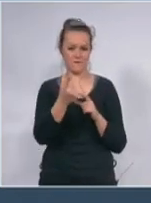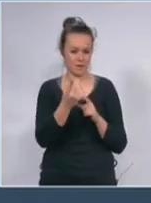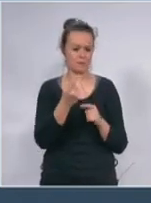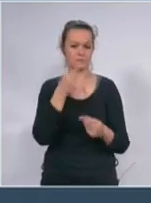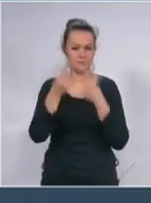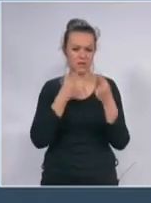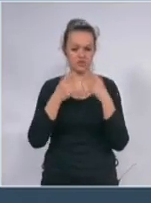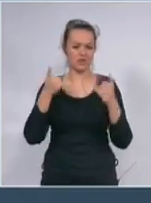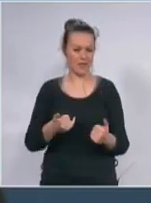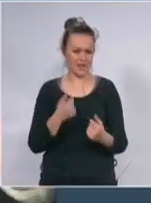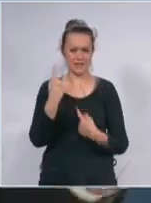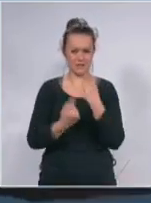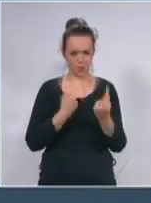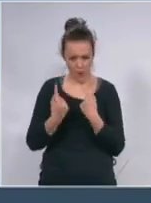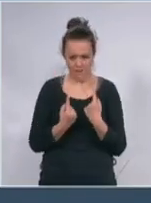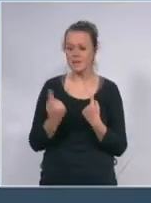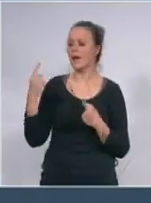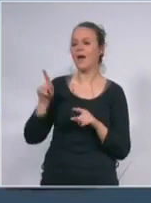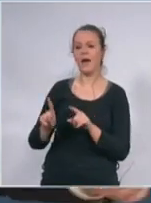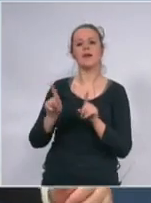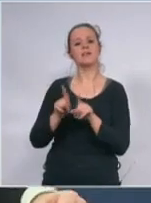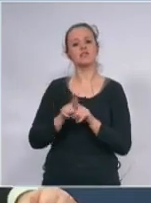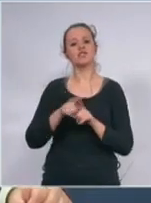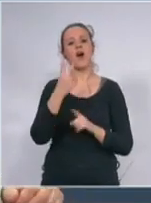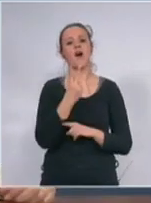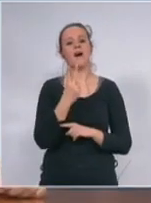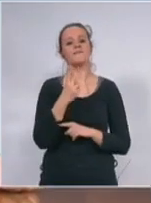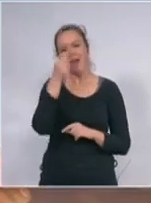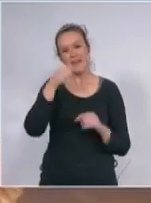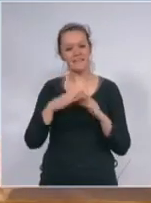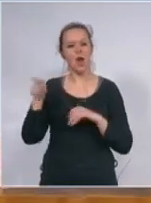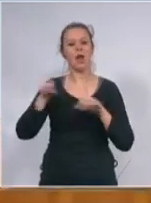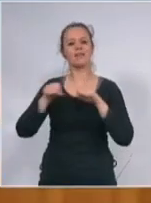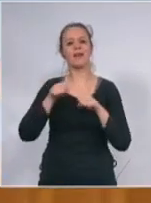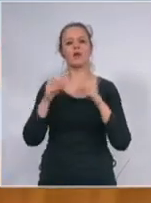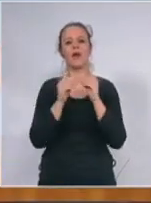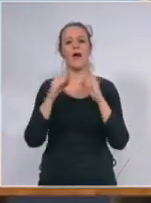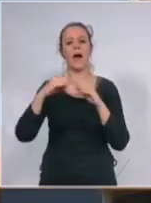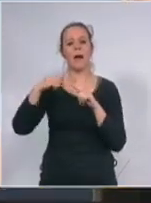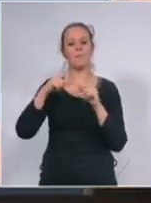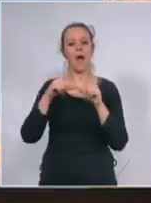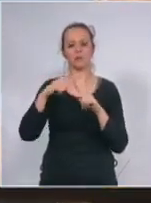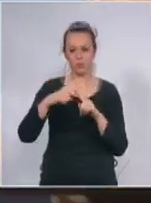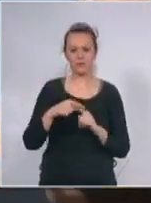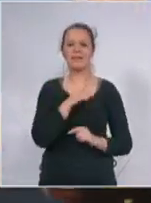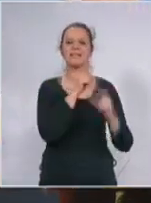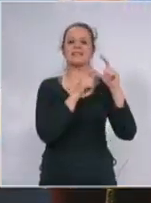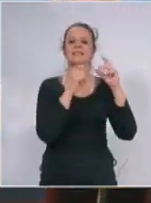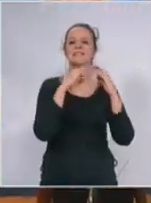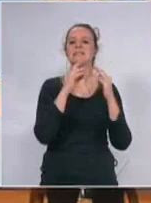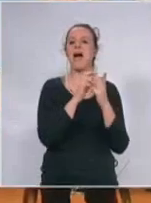teškoj situaciji danas onda je tu sa nama Paverica iz direktorka Batuta Goran Sanja iz Rfzoa